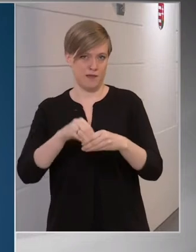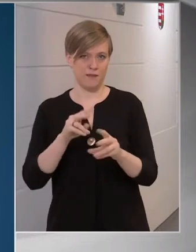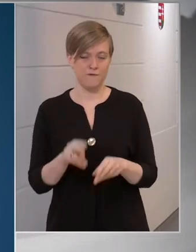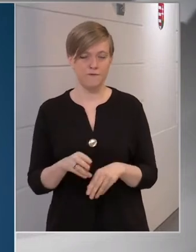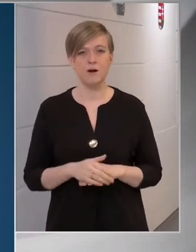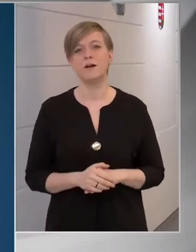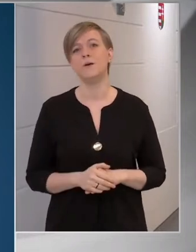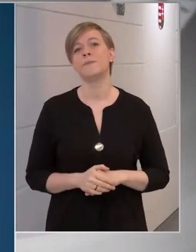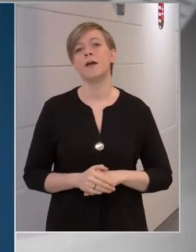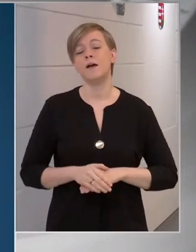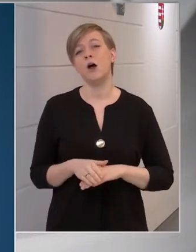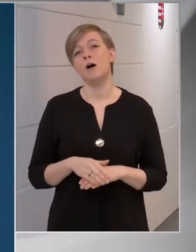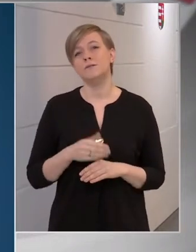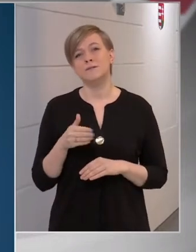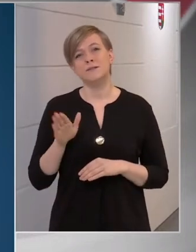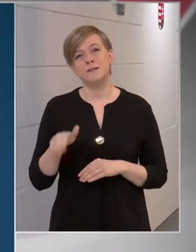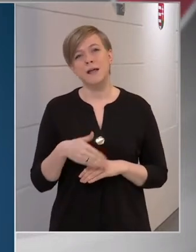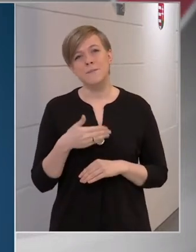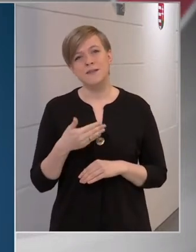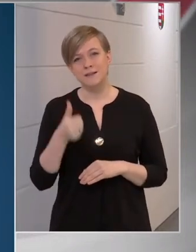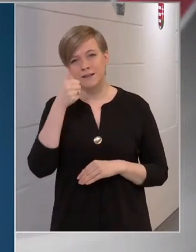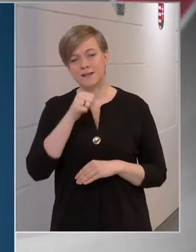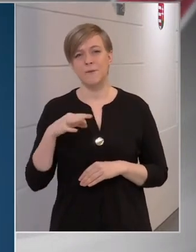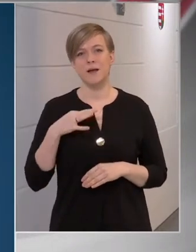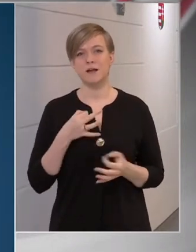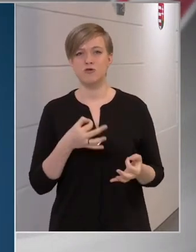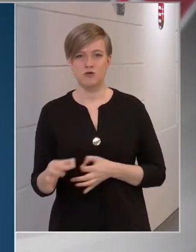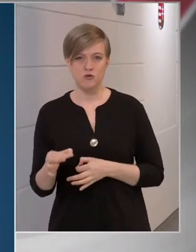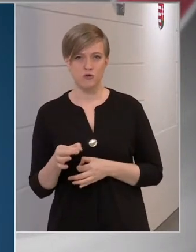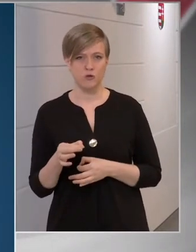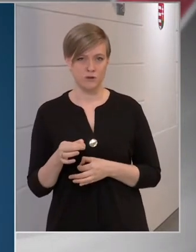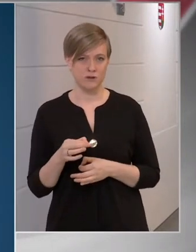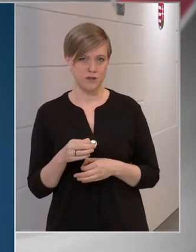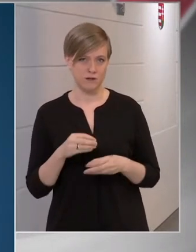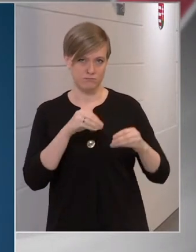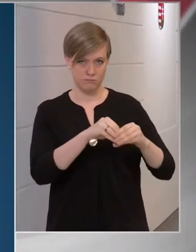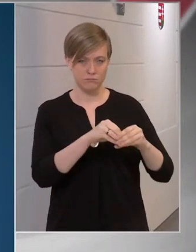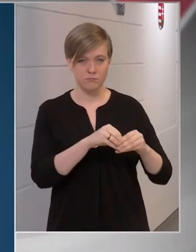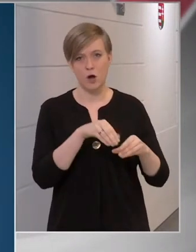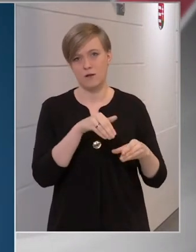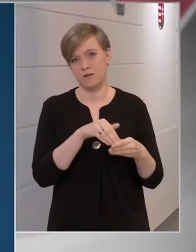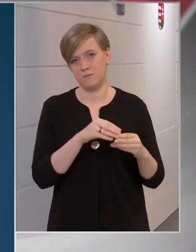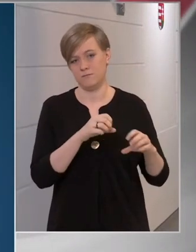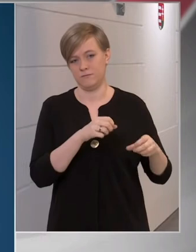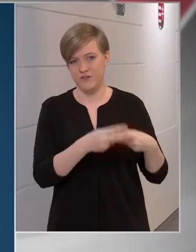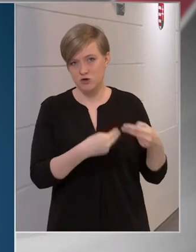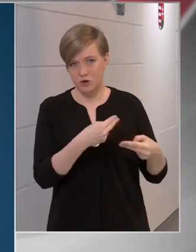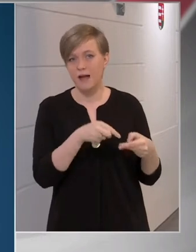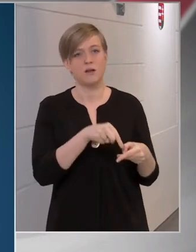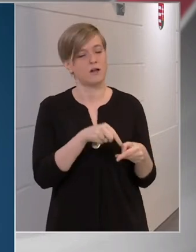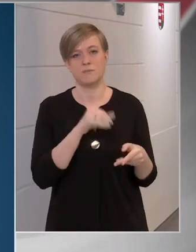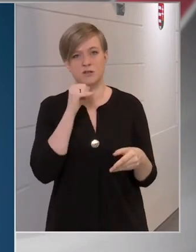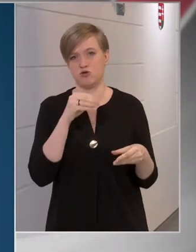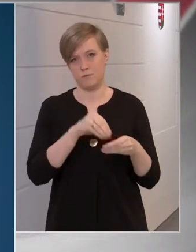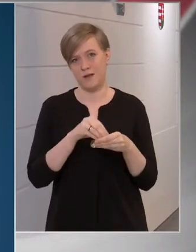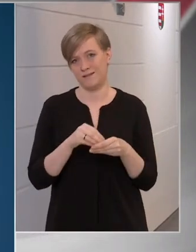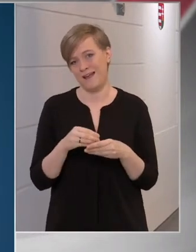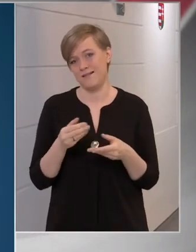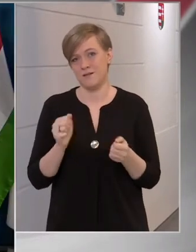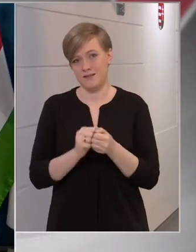Központ által vizsgált oltások, azok nem szerepelnek benne ez a szám szerinti különbségokkal.